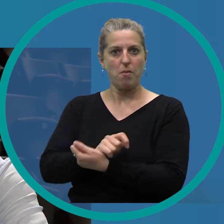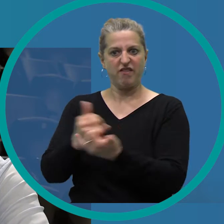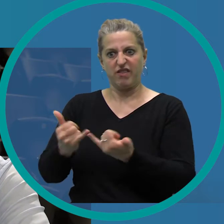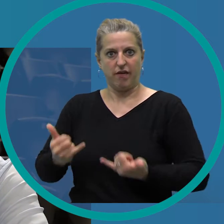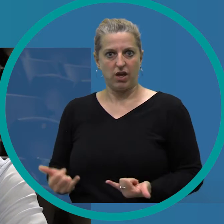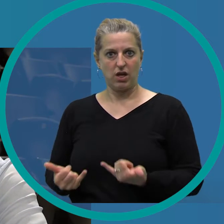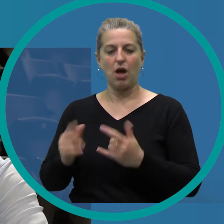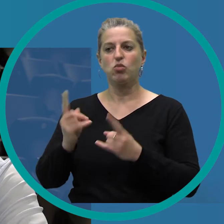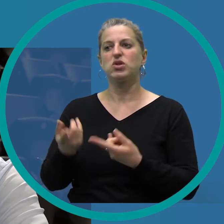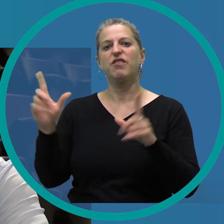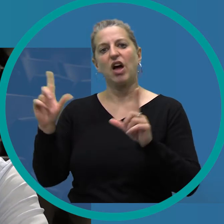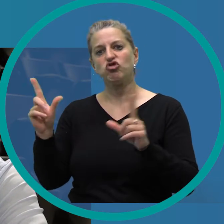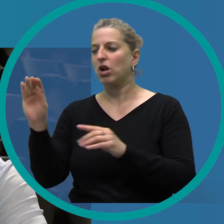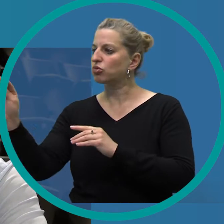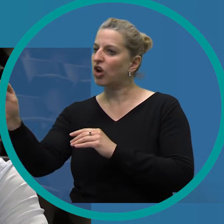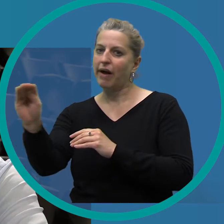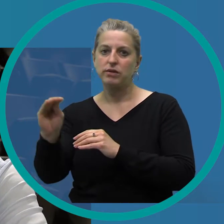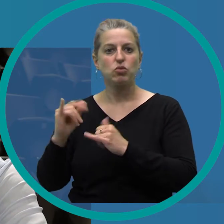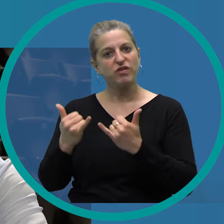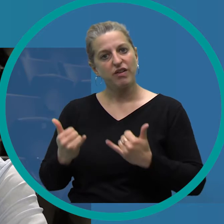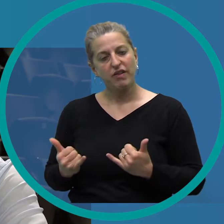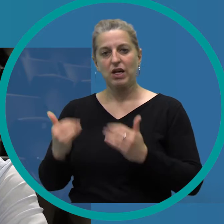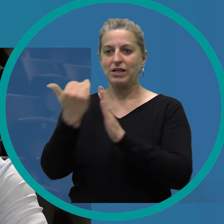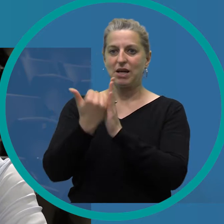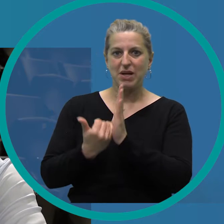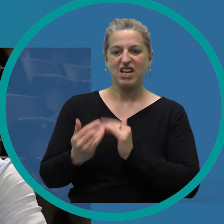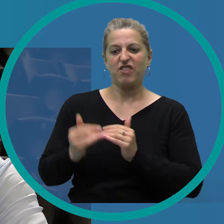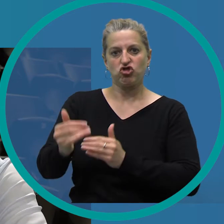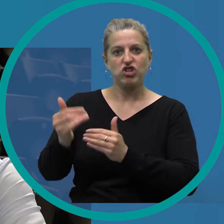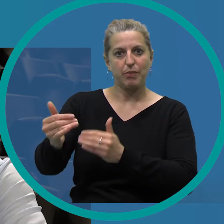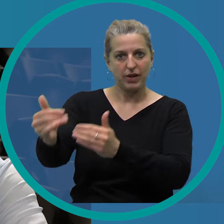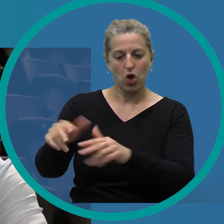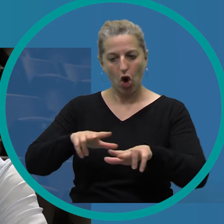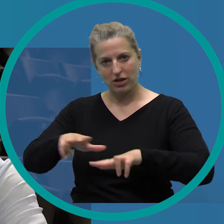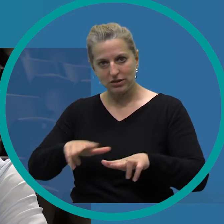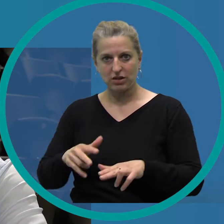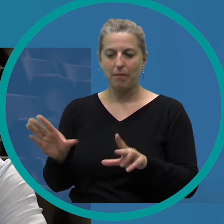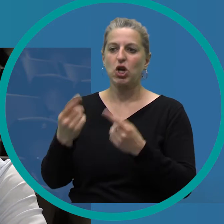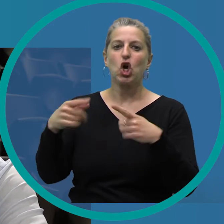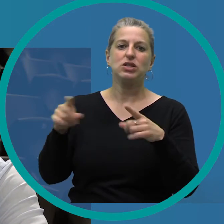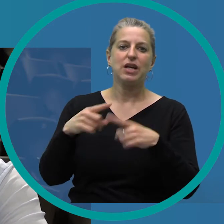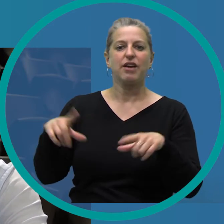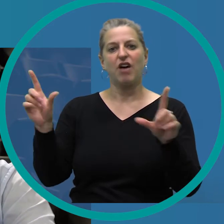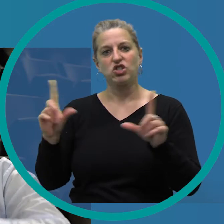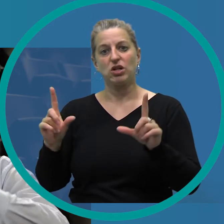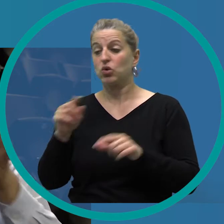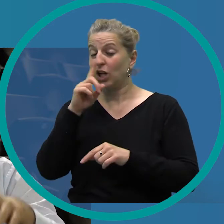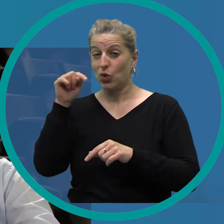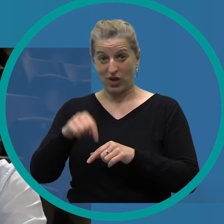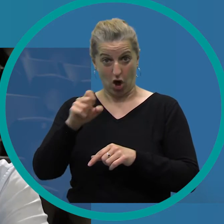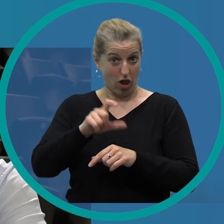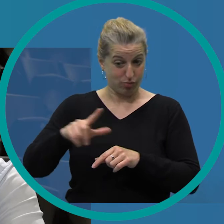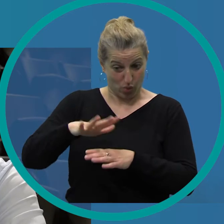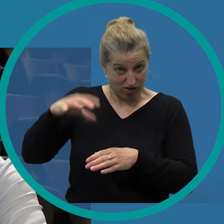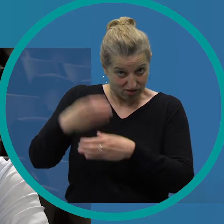werden. Es muss für den Veranstaltungen gesprochen werden. Wir müssen Terminverlegungen organisieren mit den Konzertveranstaltern, die ja